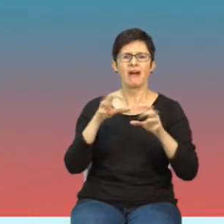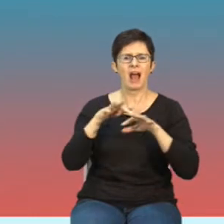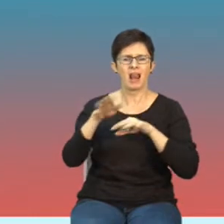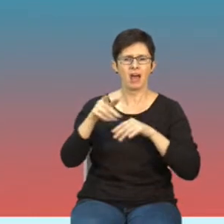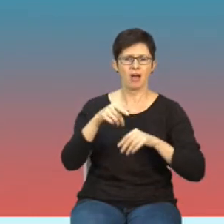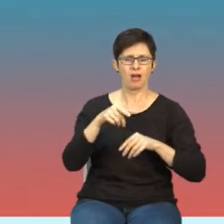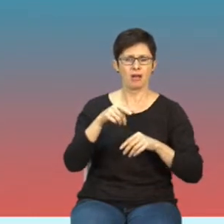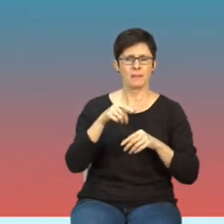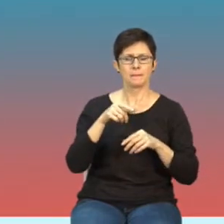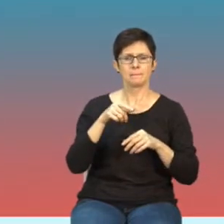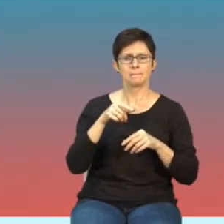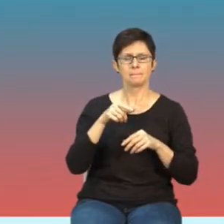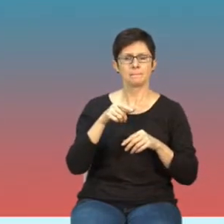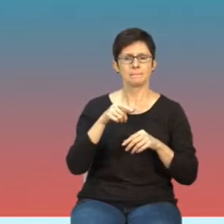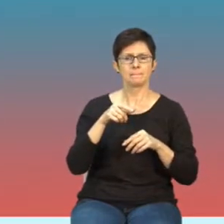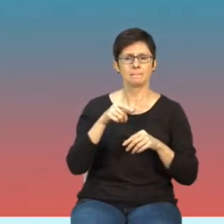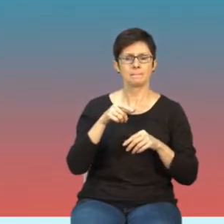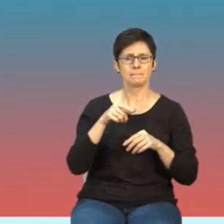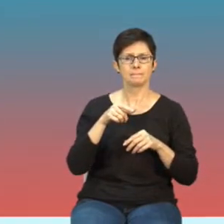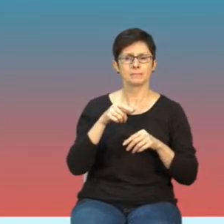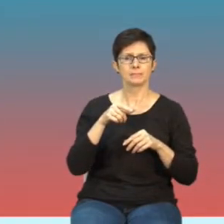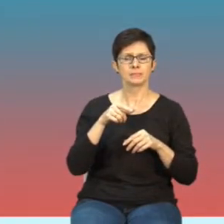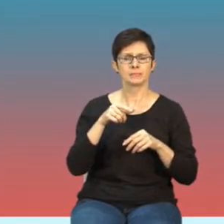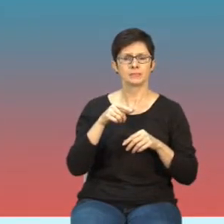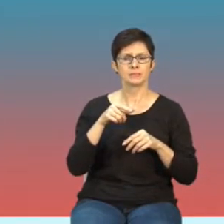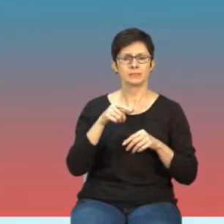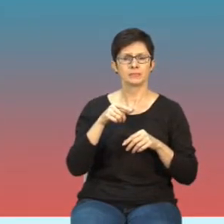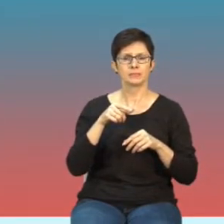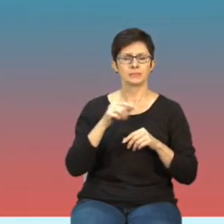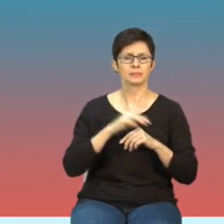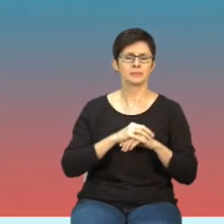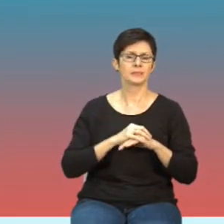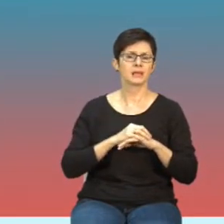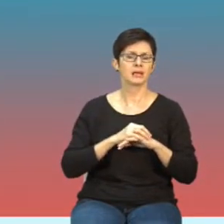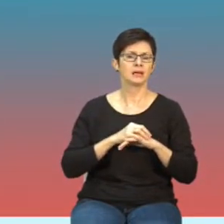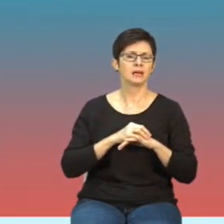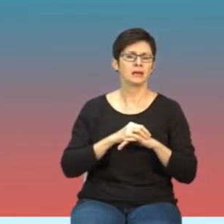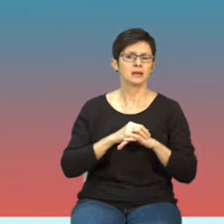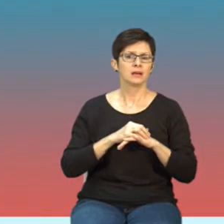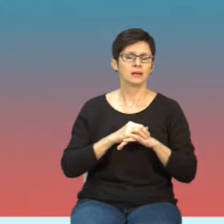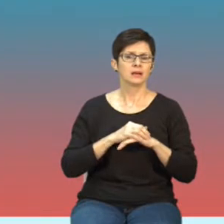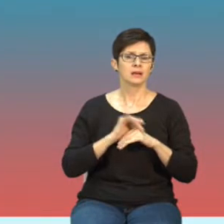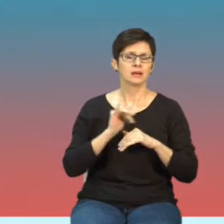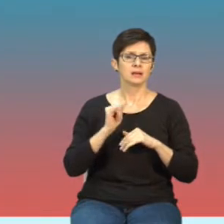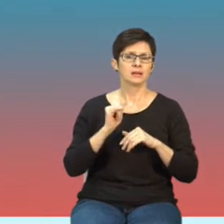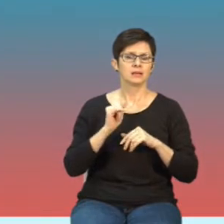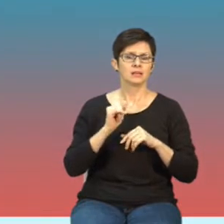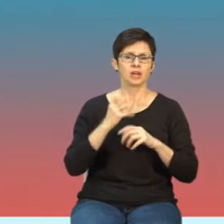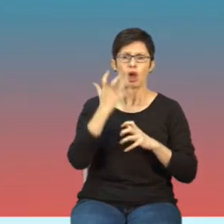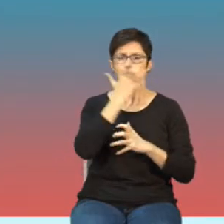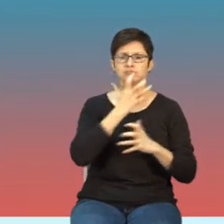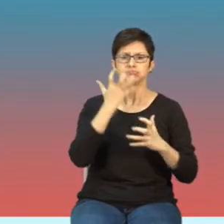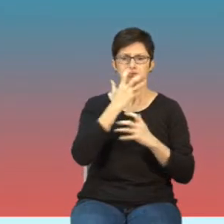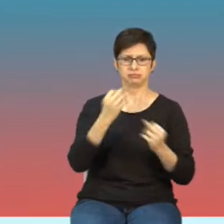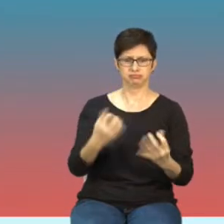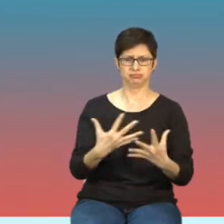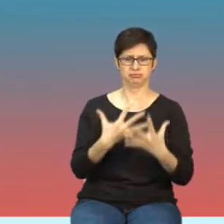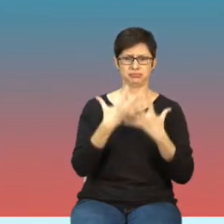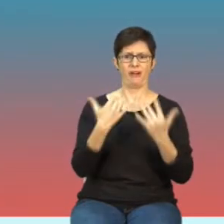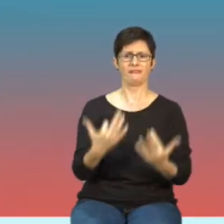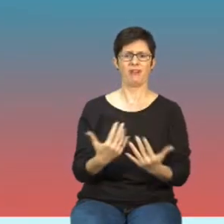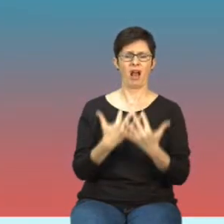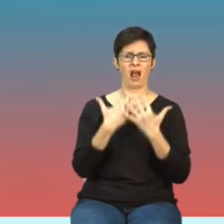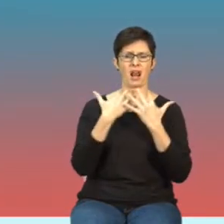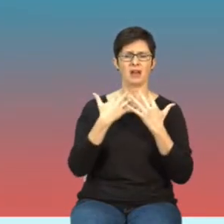objawy takie związane z termicznym działaniem mikrofal,